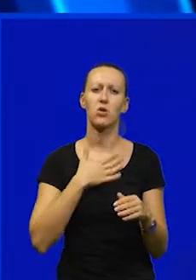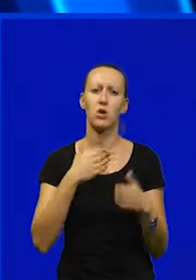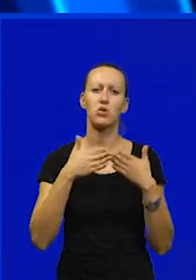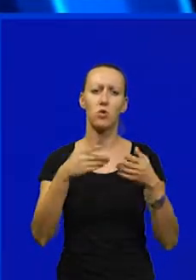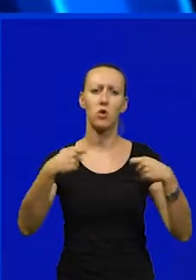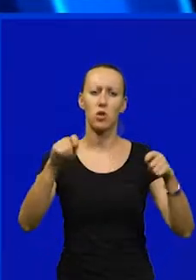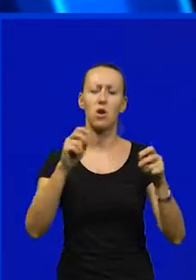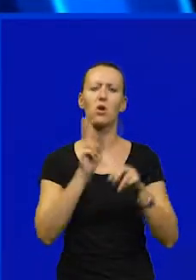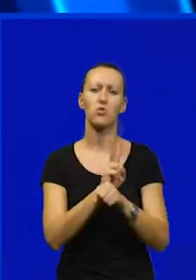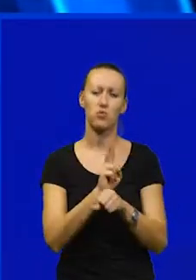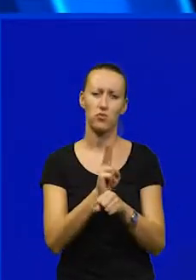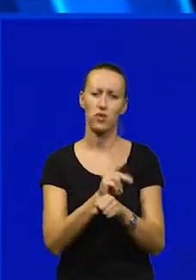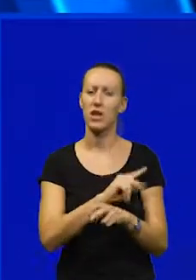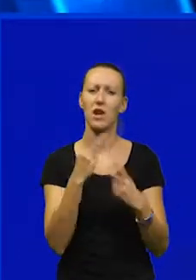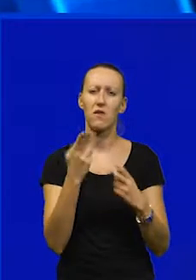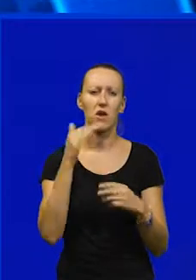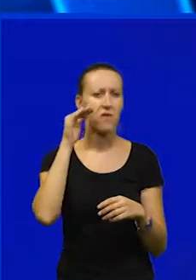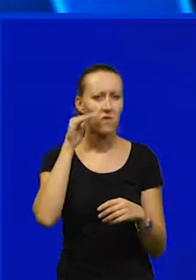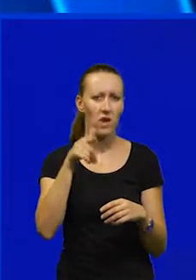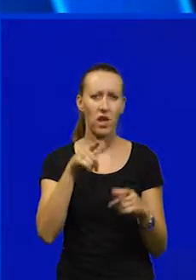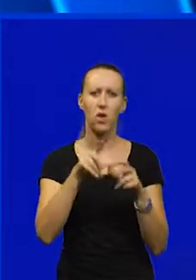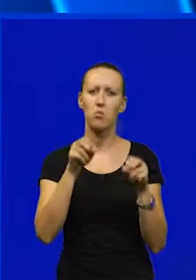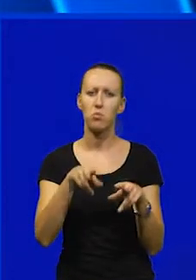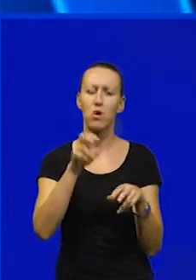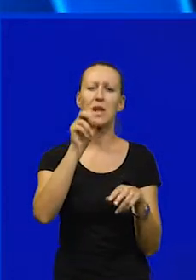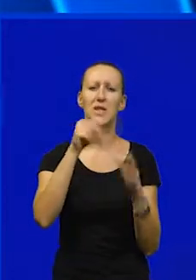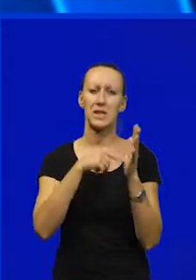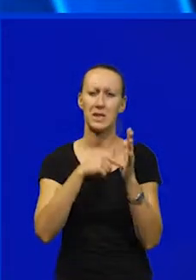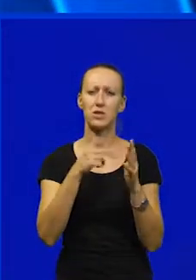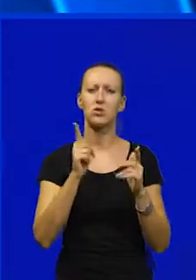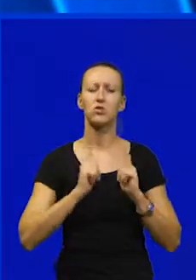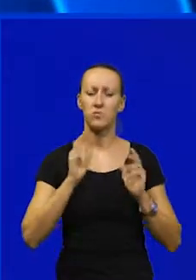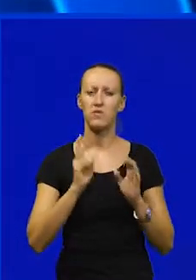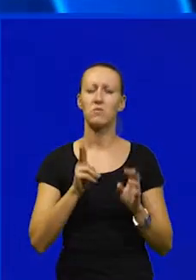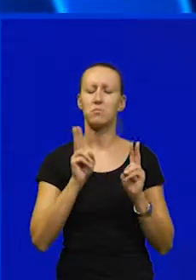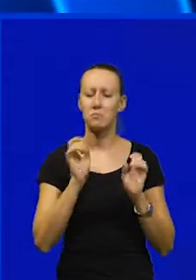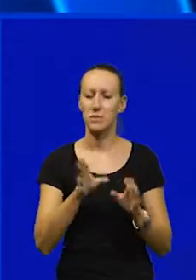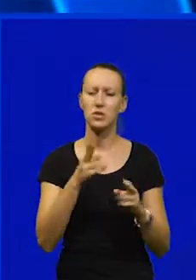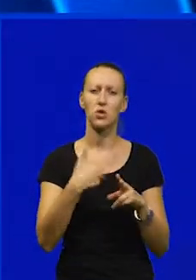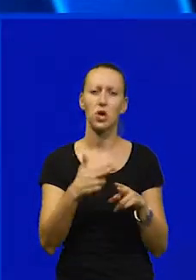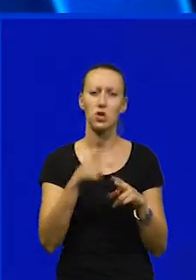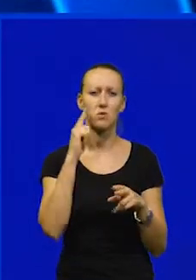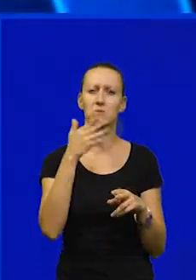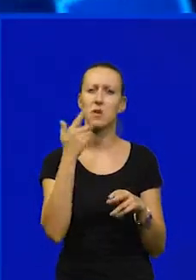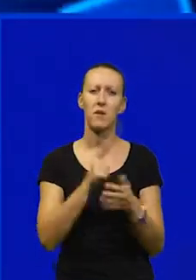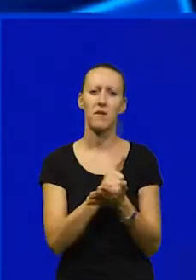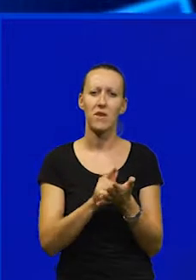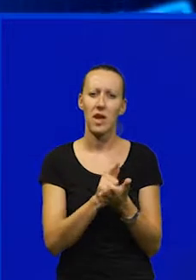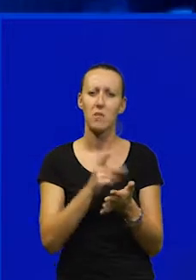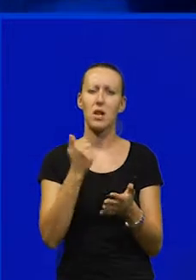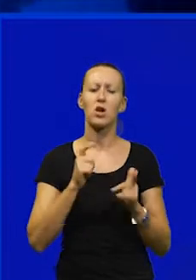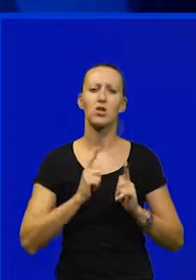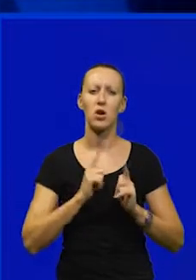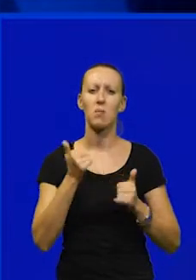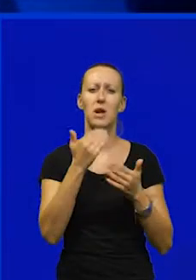brodogradnju očuvati. Najbitnije je da je vlada u puli 13. Očekujemo stvarno brzu reakciju, mislimo da više nemamo vremena i